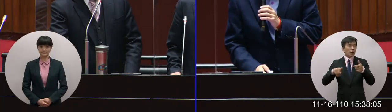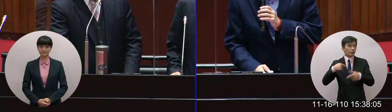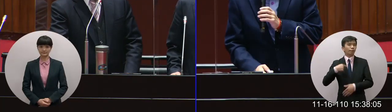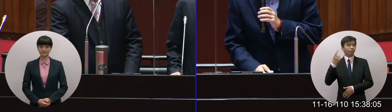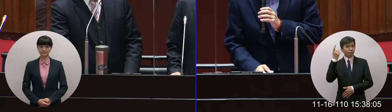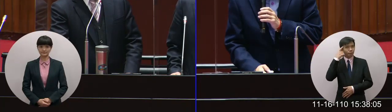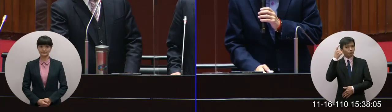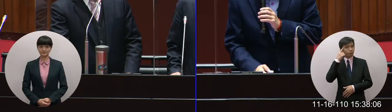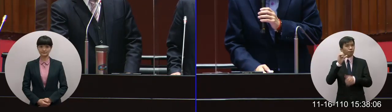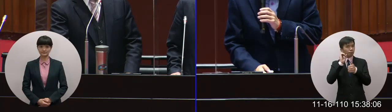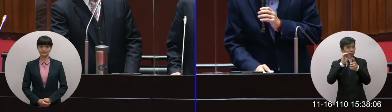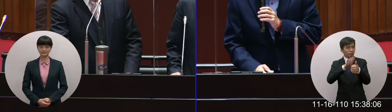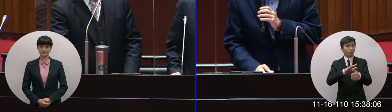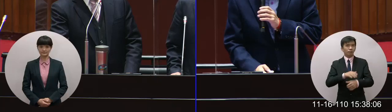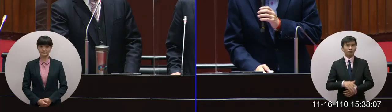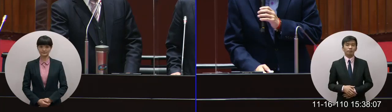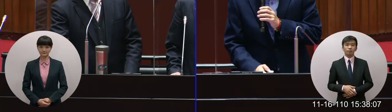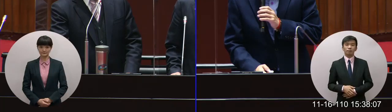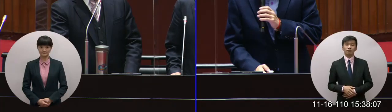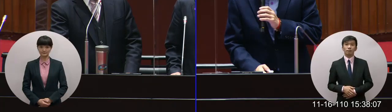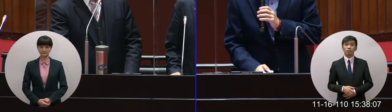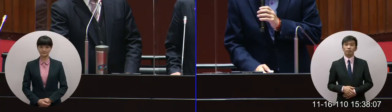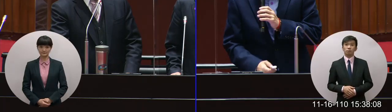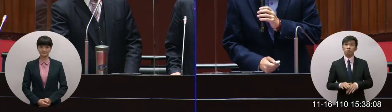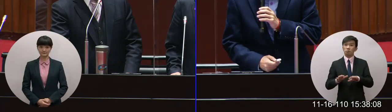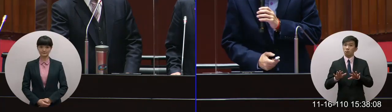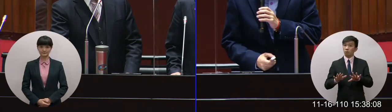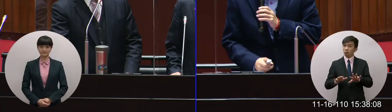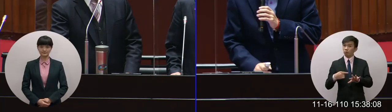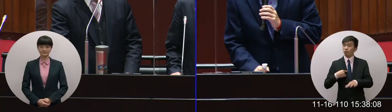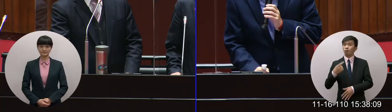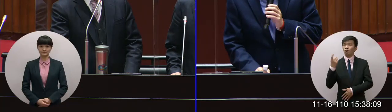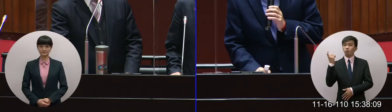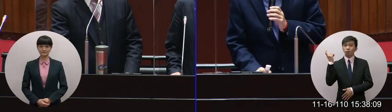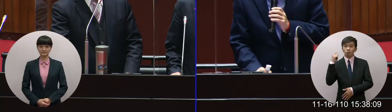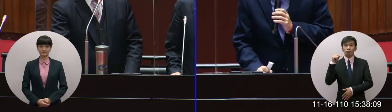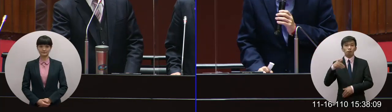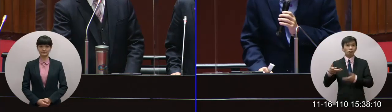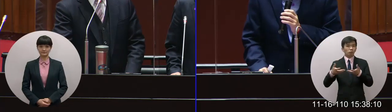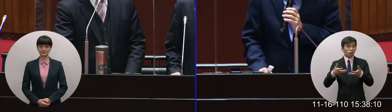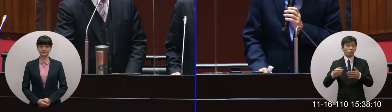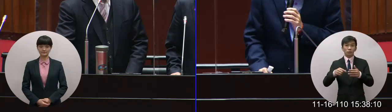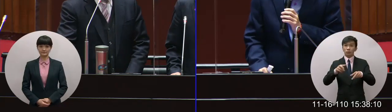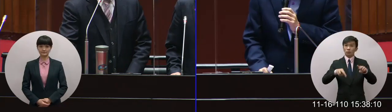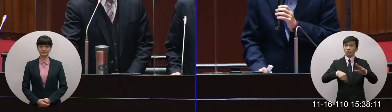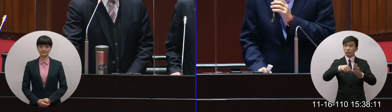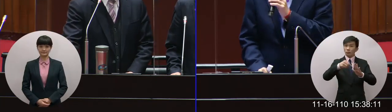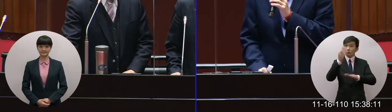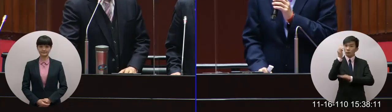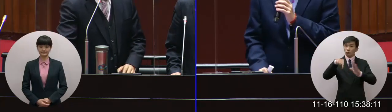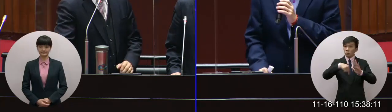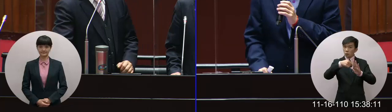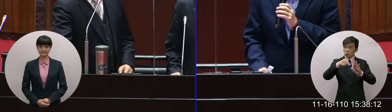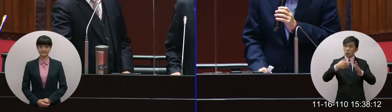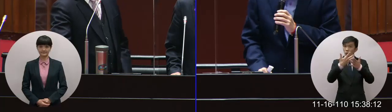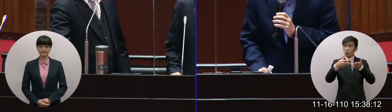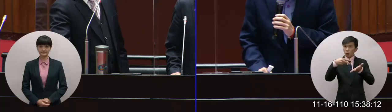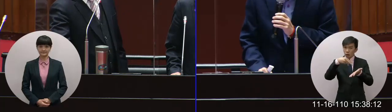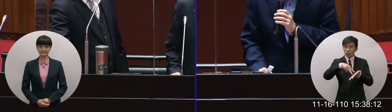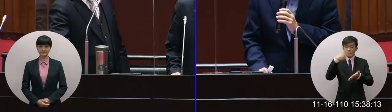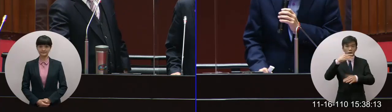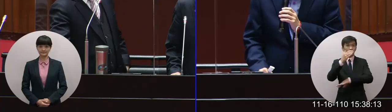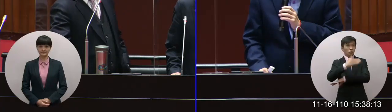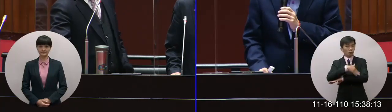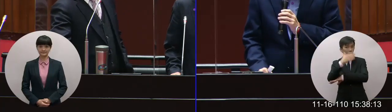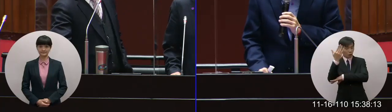想法跟一些建議首先我覺得看到我們行政院不管是官網或是在報章